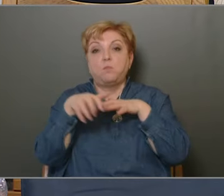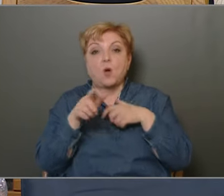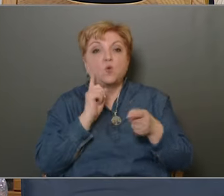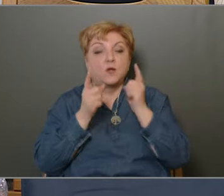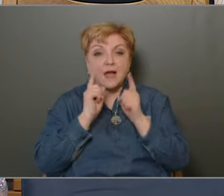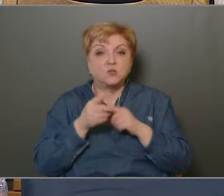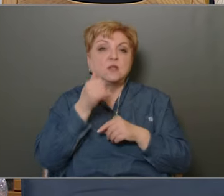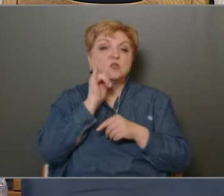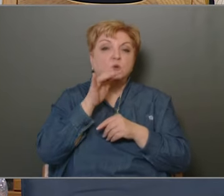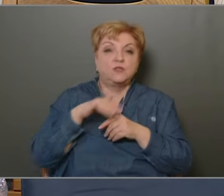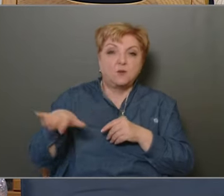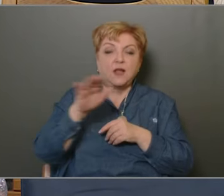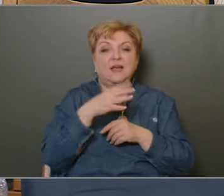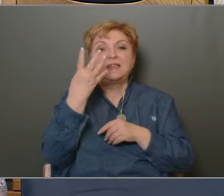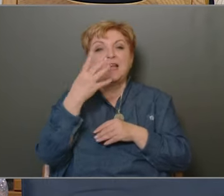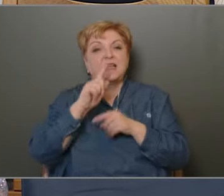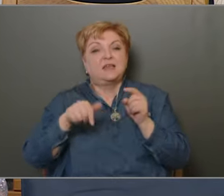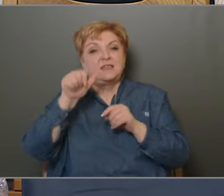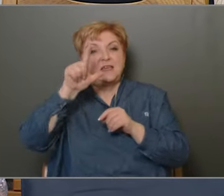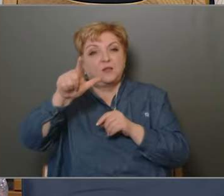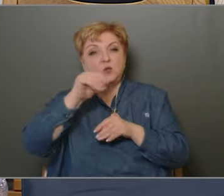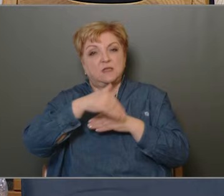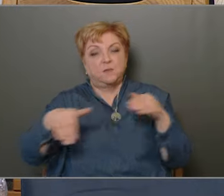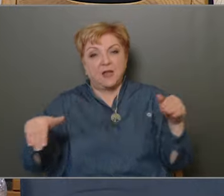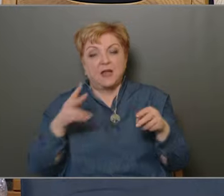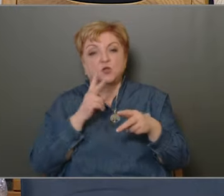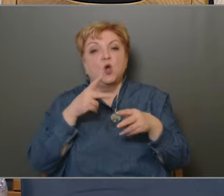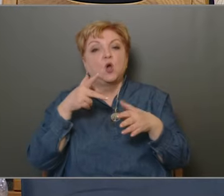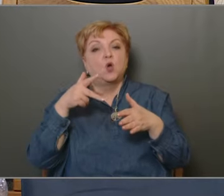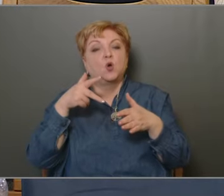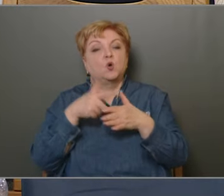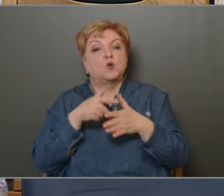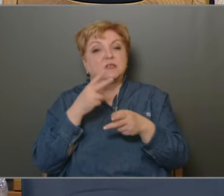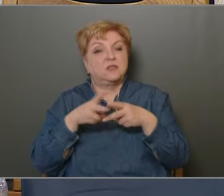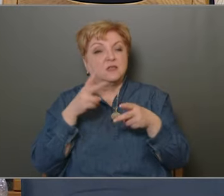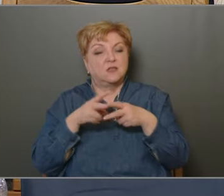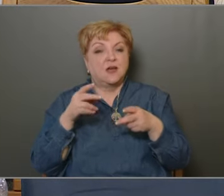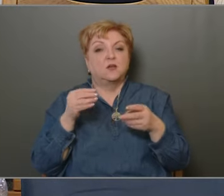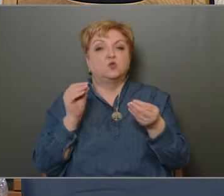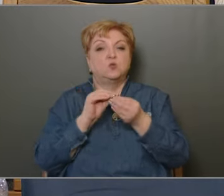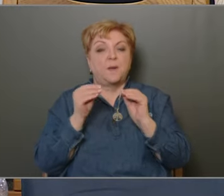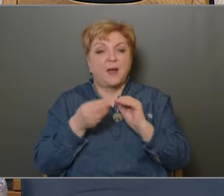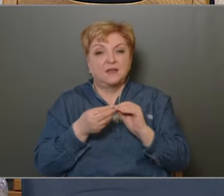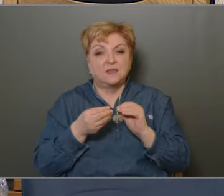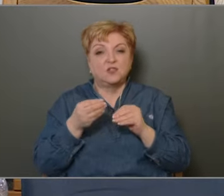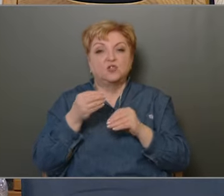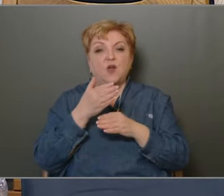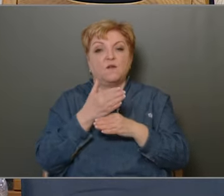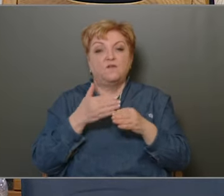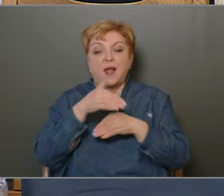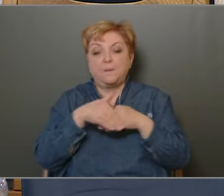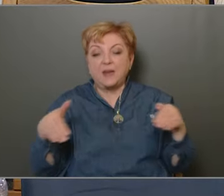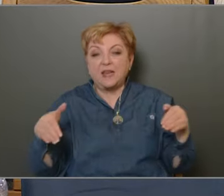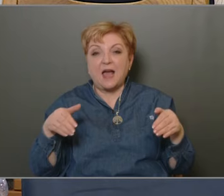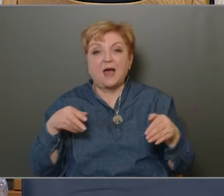játszótelek, zöldfelületekre 4,2 milliárd forintot köztizsaság kerületüzemeltetésre, majdnem fél milliárd forintot